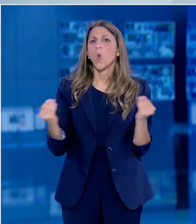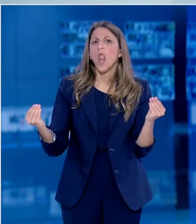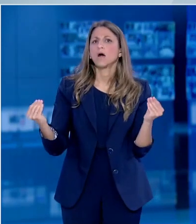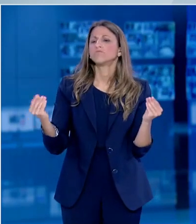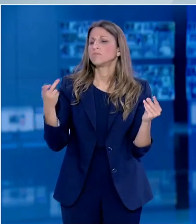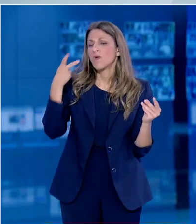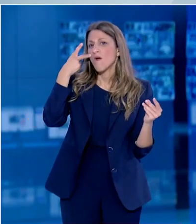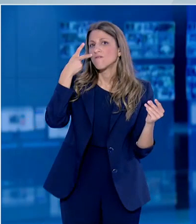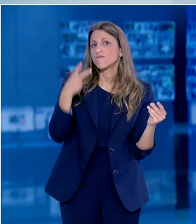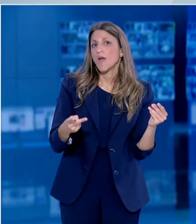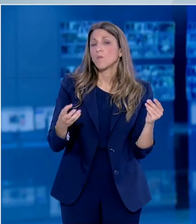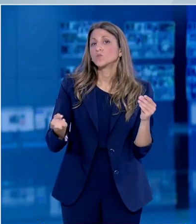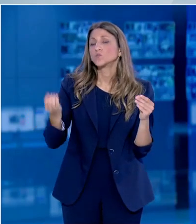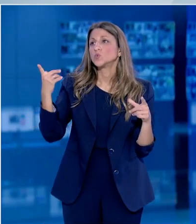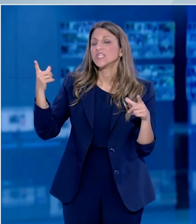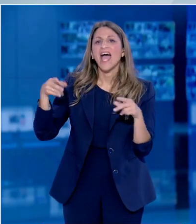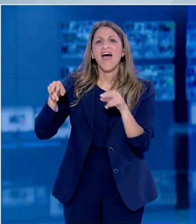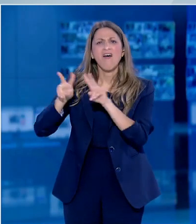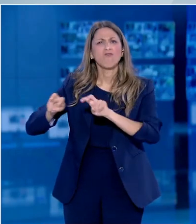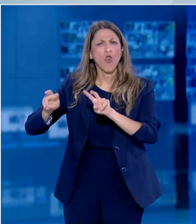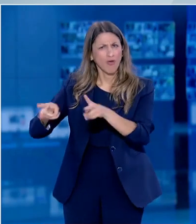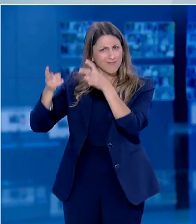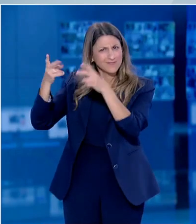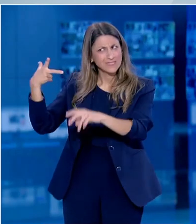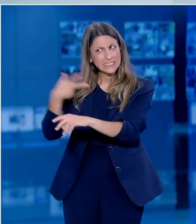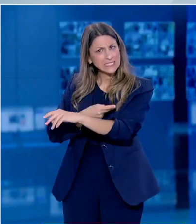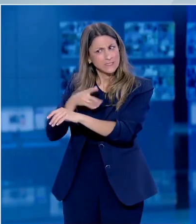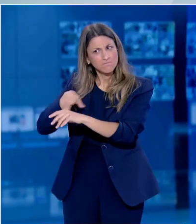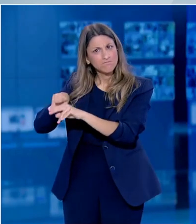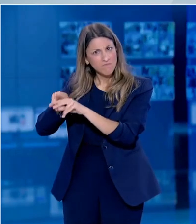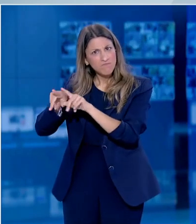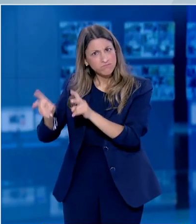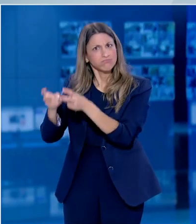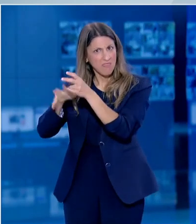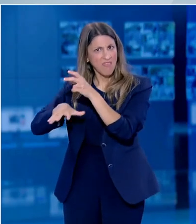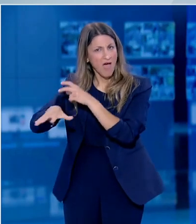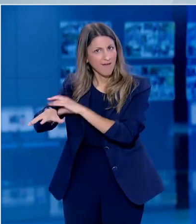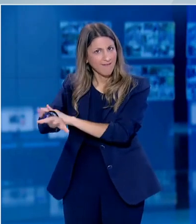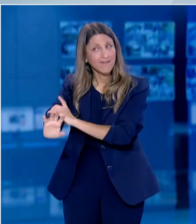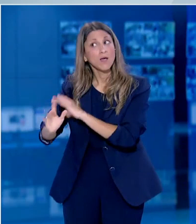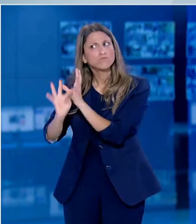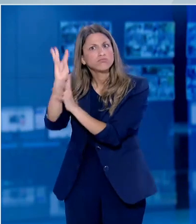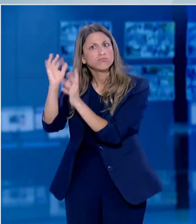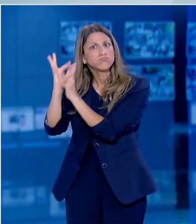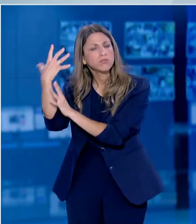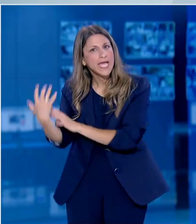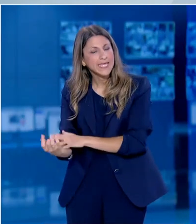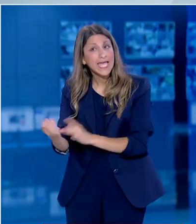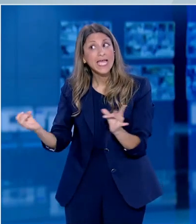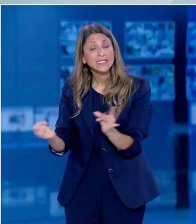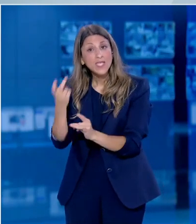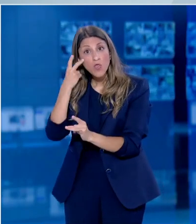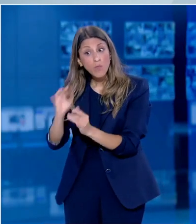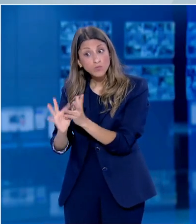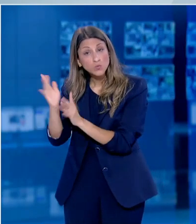κλινική δοκιμή εμβολίου έναντι του κορονοϊού. Με βάση την πρόοδο που γίνεται σε αυτόν τον τομέα έχει αναθεωρηθεί το χρονοδιάγραμμα των 12